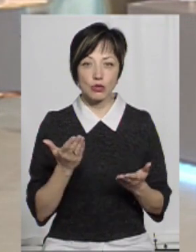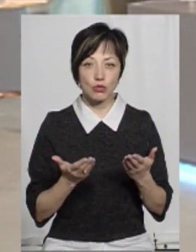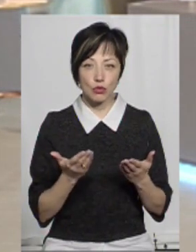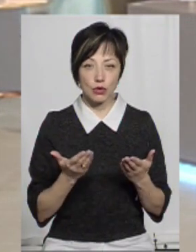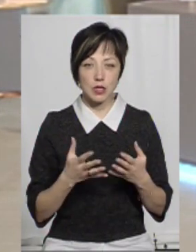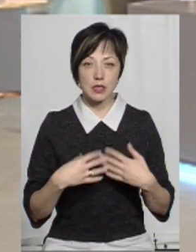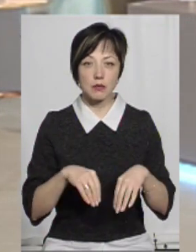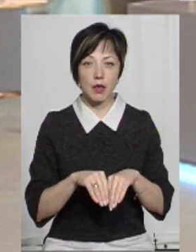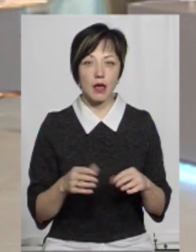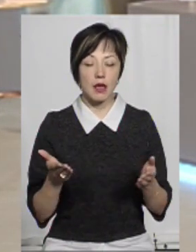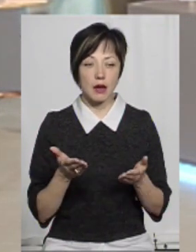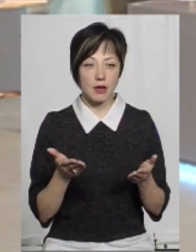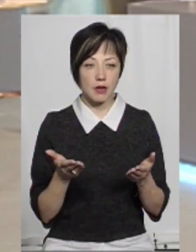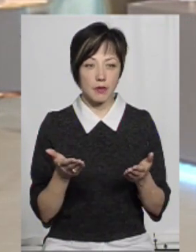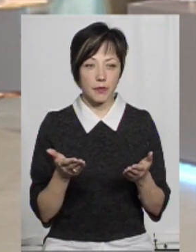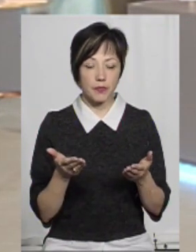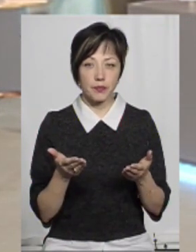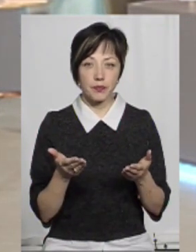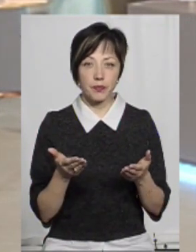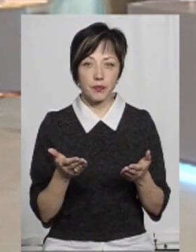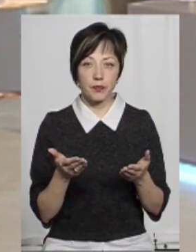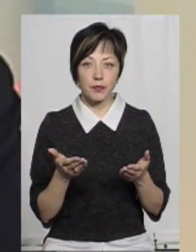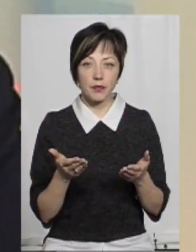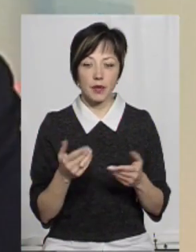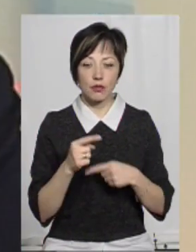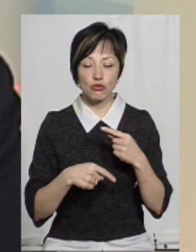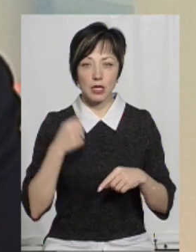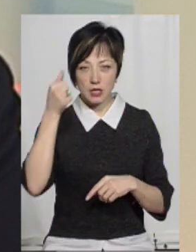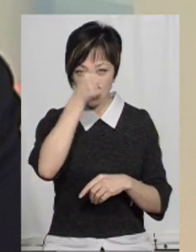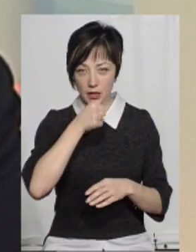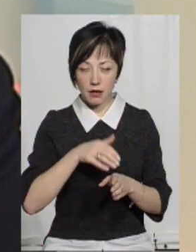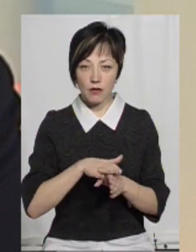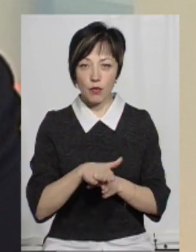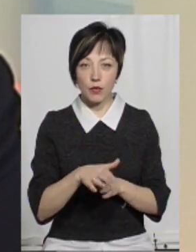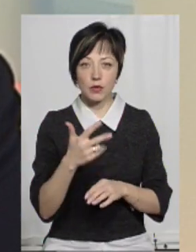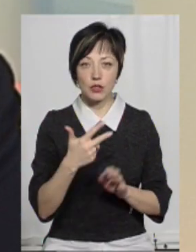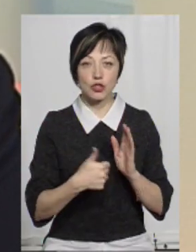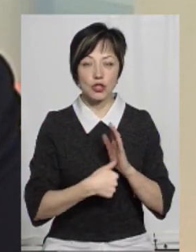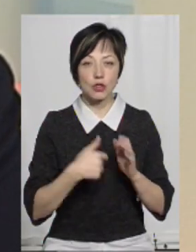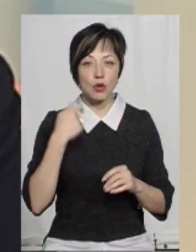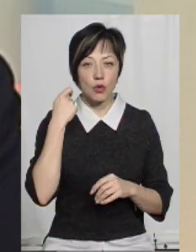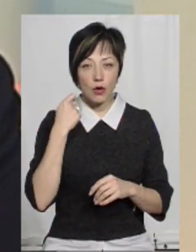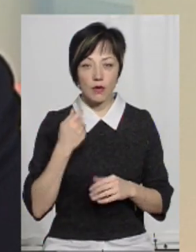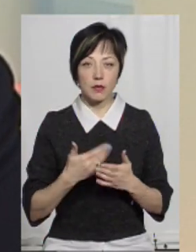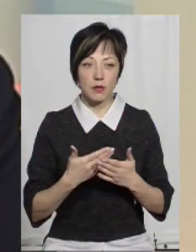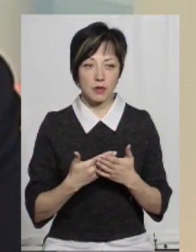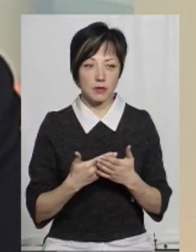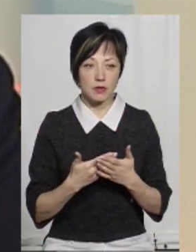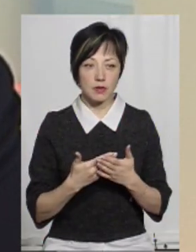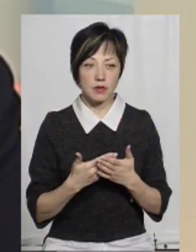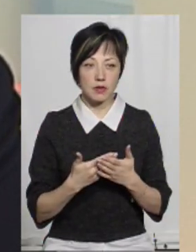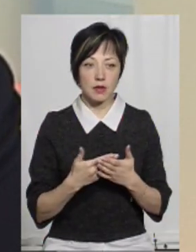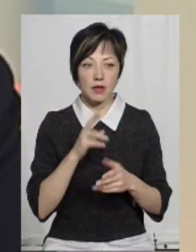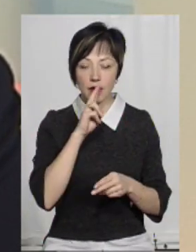сім'я, яка, ну, прикладу, через рік їм виповнюється 36 років, вона, тобто,